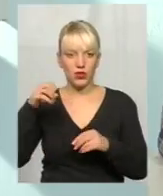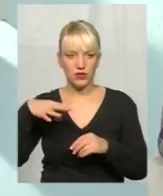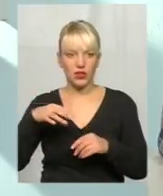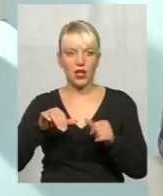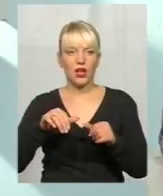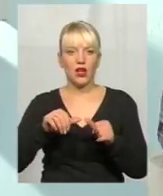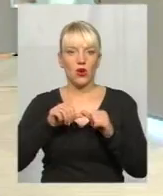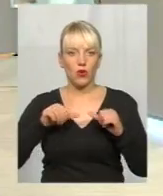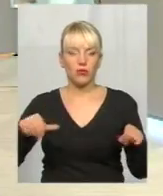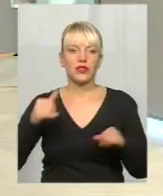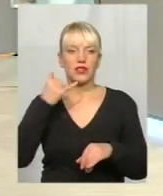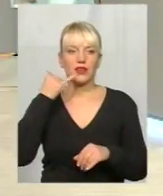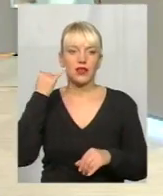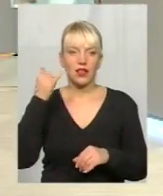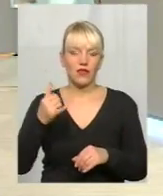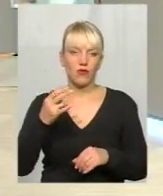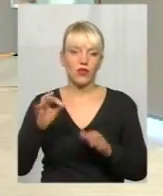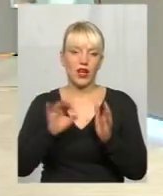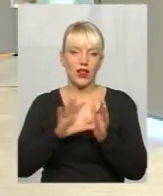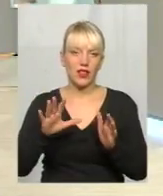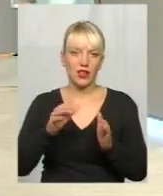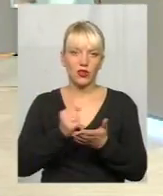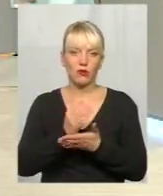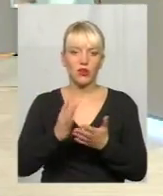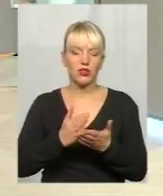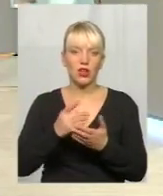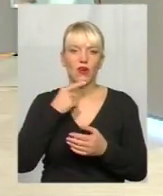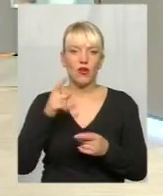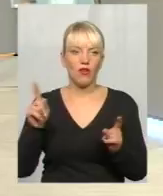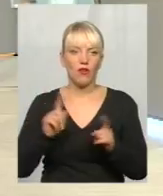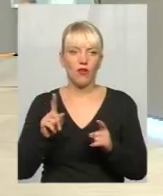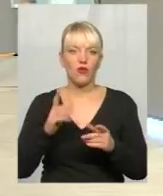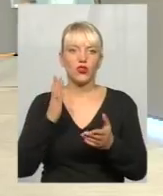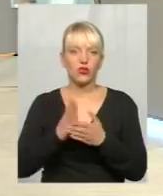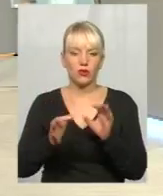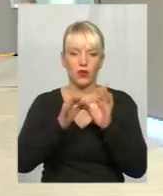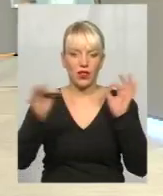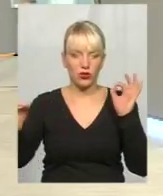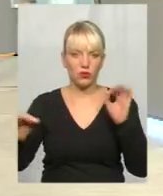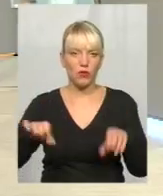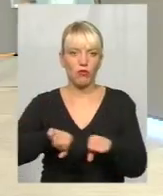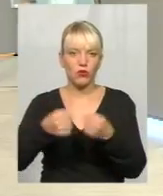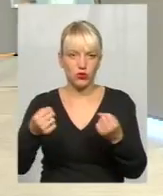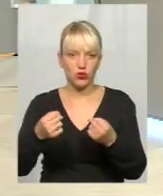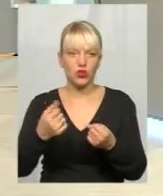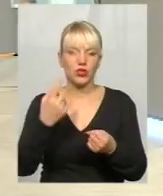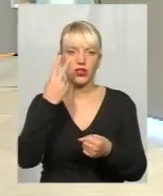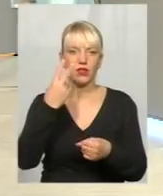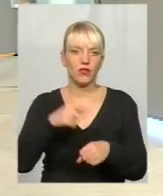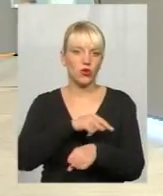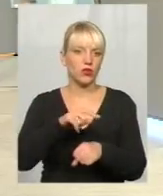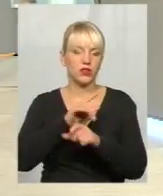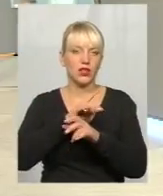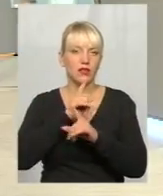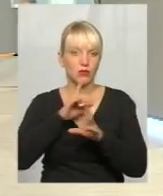телефонувала в електромережі, сказала, що пошкодження лінії електропередач десь не менше, ніж півгодини буде відсутній. Комісія